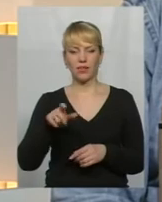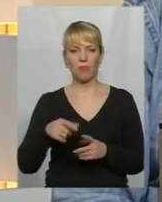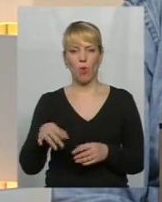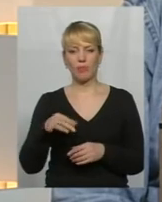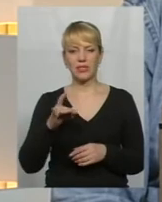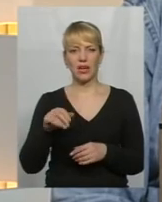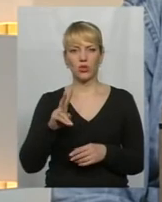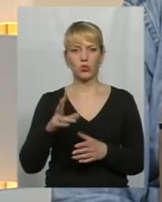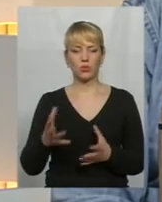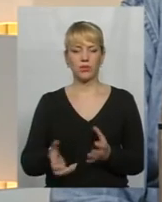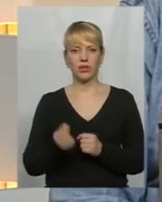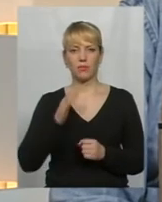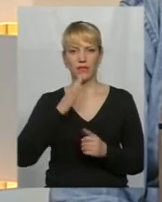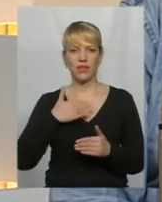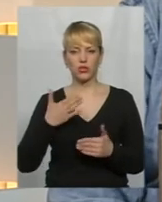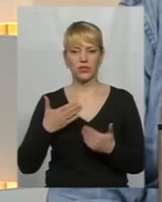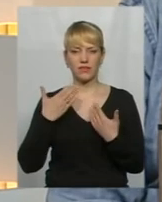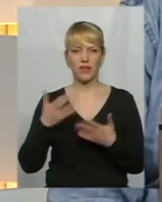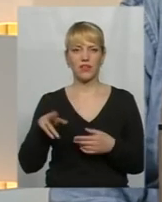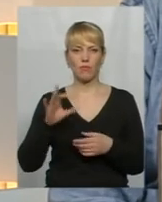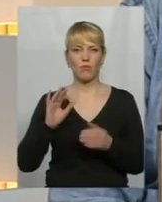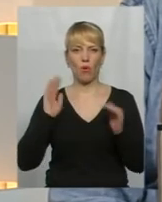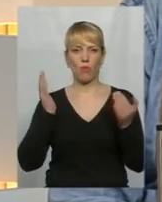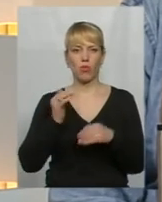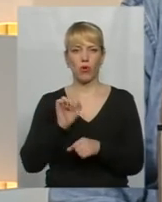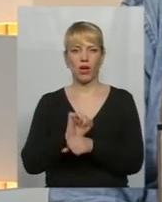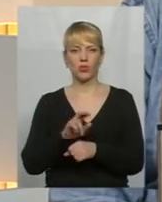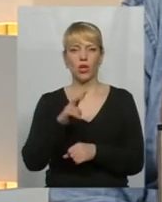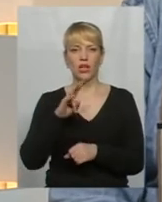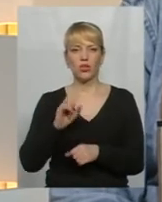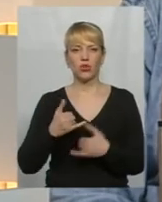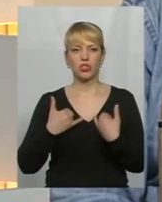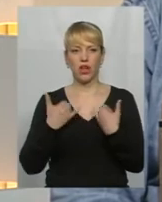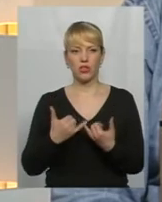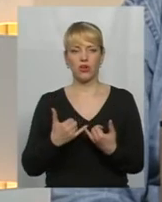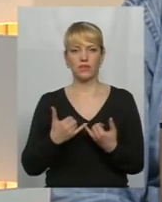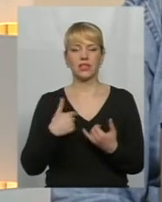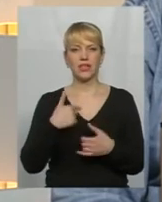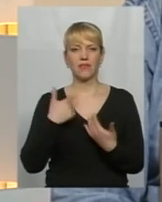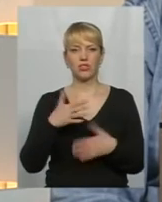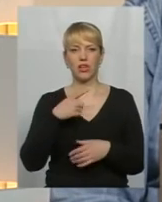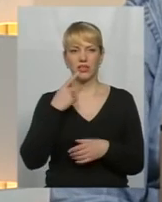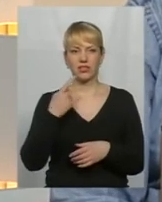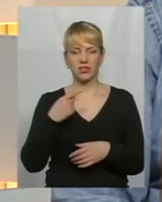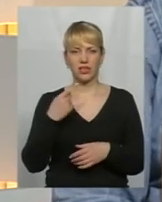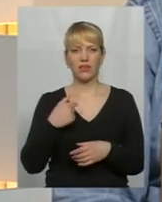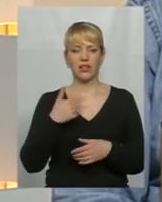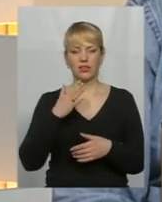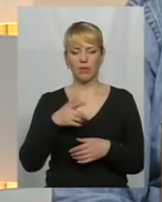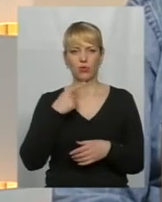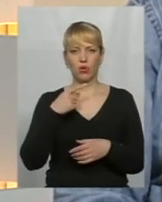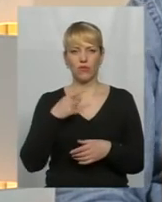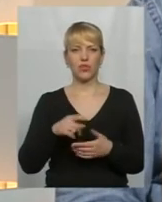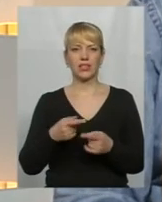які підтримали наше звернення про блокаду, те, що їх офіційно взяти. Але, шановні, сьогодні я вже раз викидав, я ще буду регулярно викидати